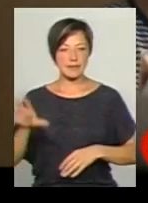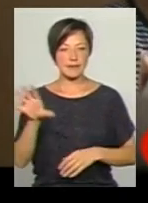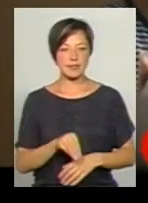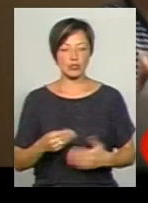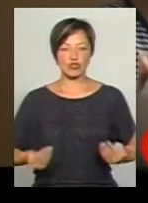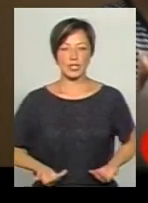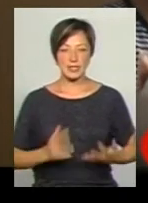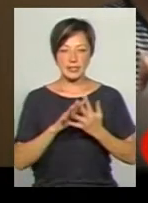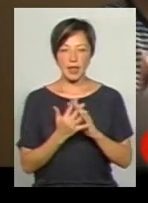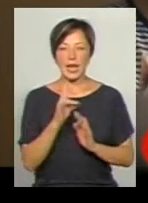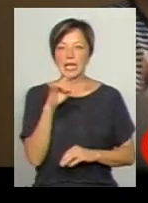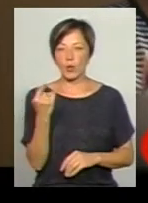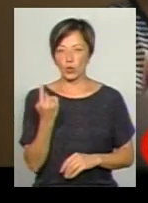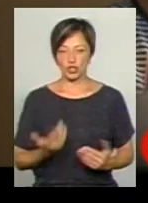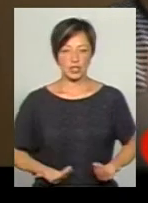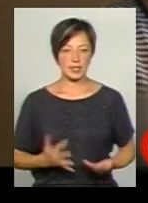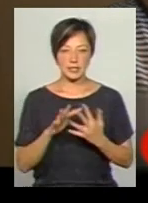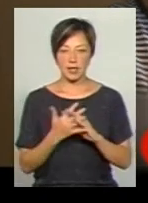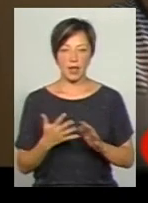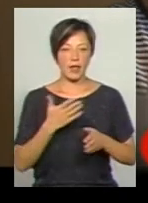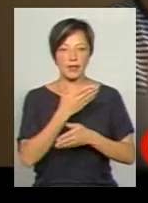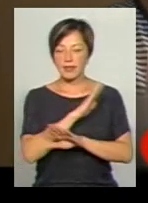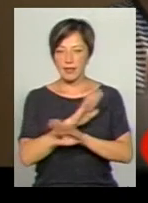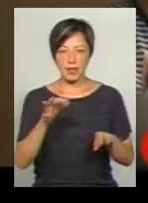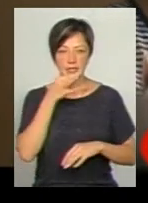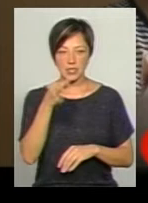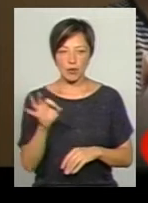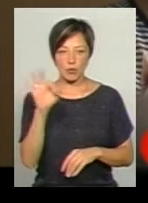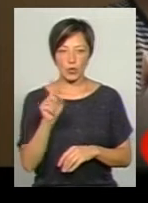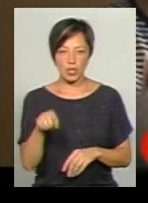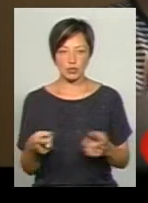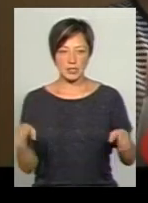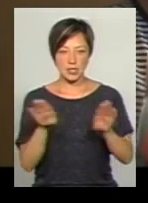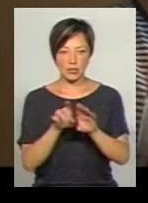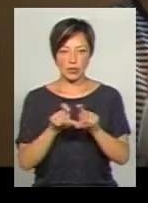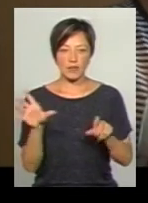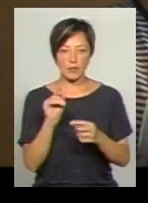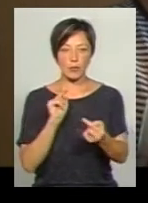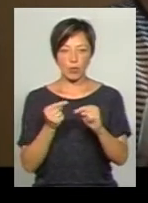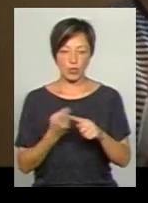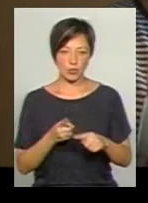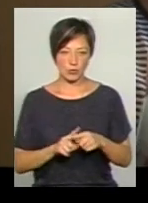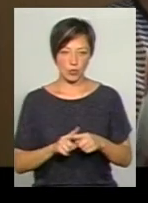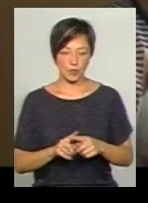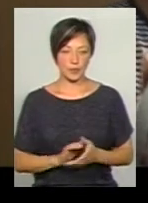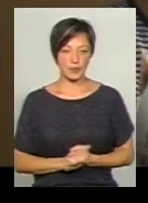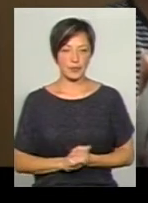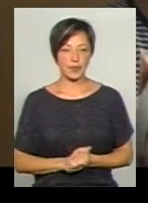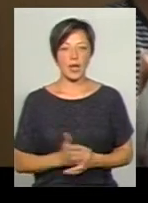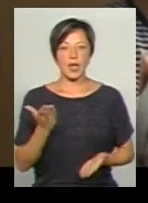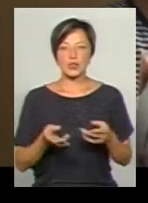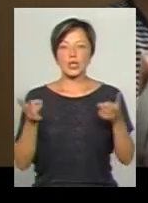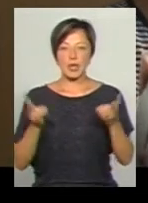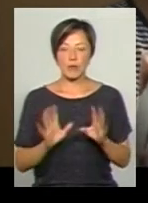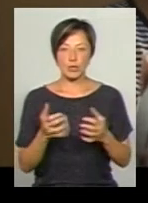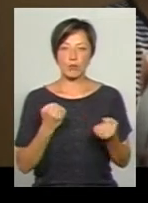і ні один житель села не сказав про те, щоб закривали школу. Всі проти це. Якщо треба,